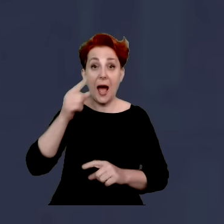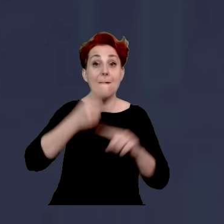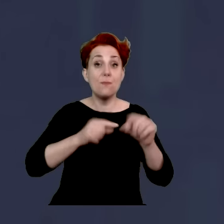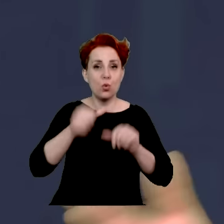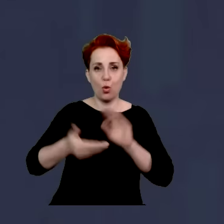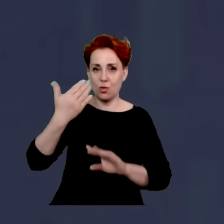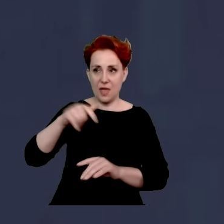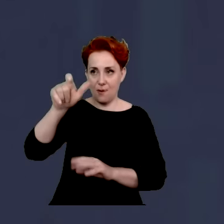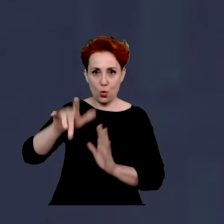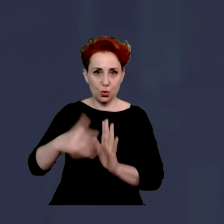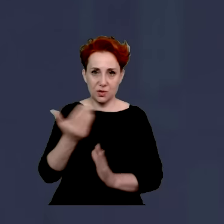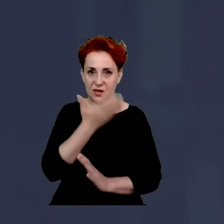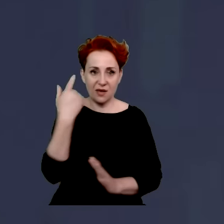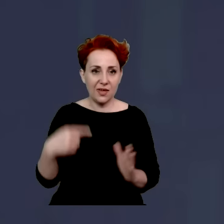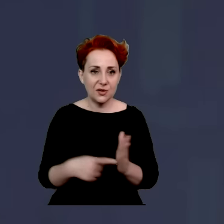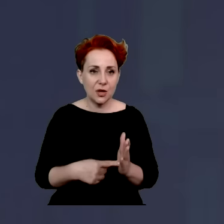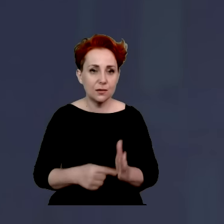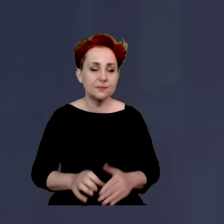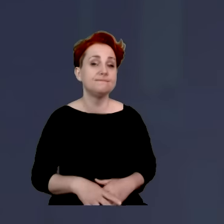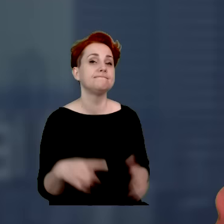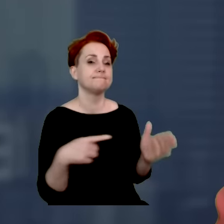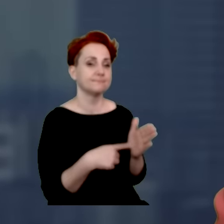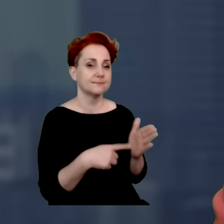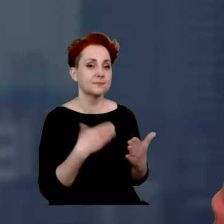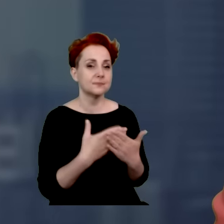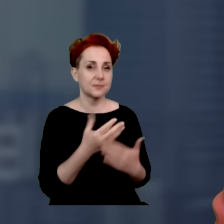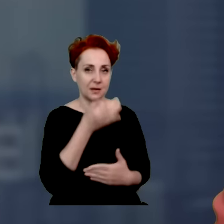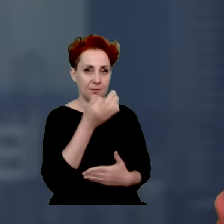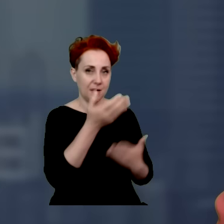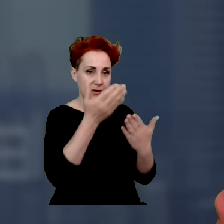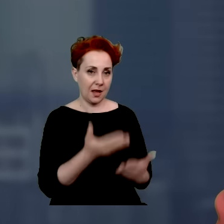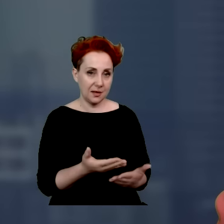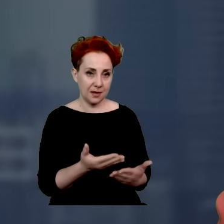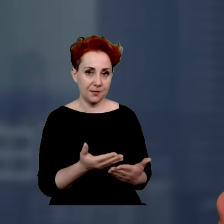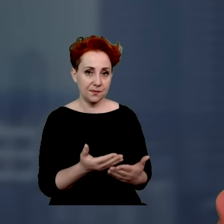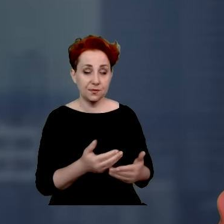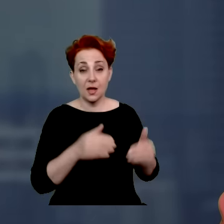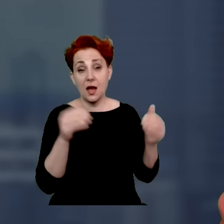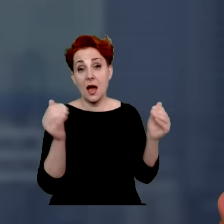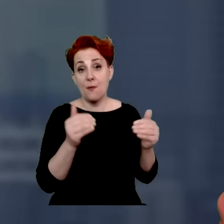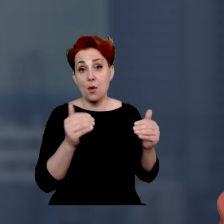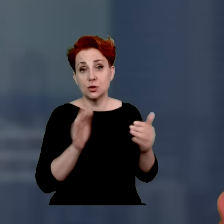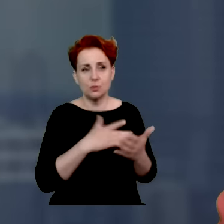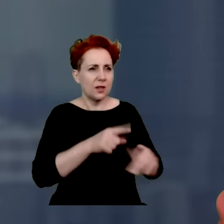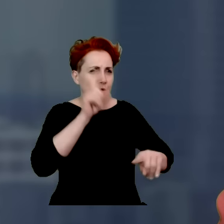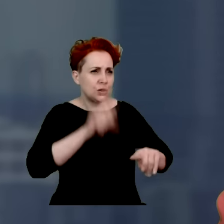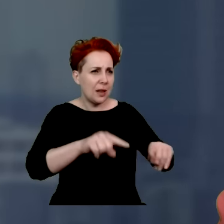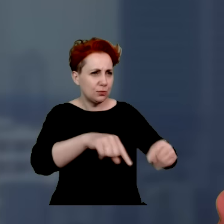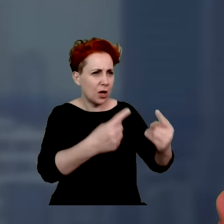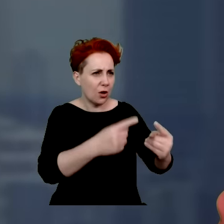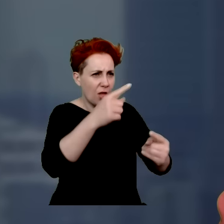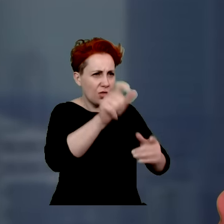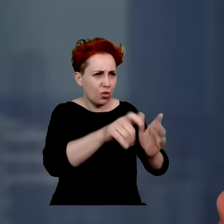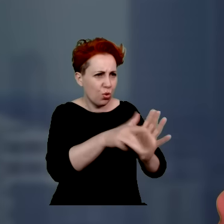wiedział? Właśnie. I to jest moje pytanie do Pana. A może wyście tak źle przekonywali Tuska, że on po prostu nie miał